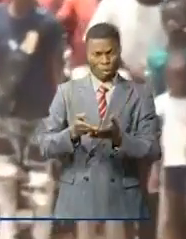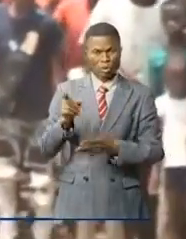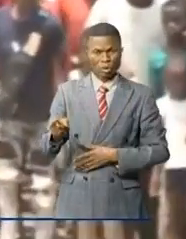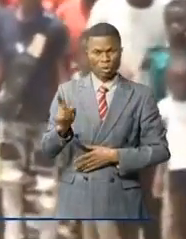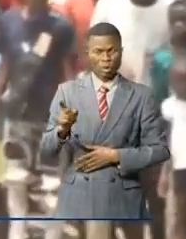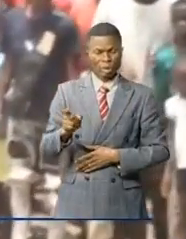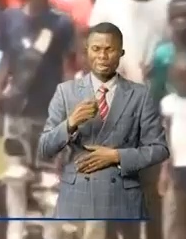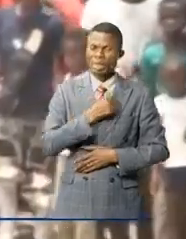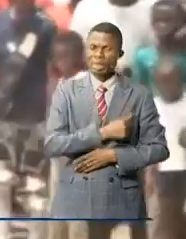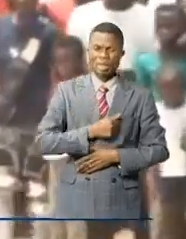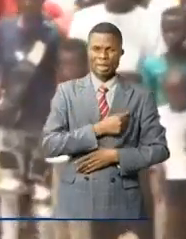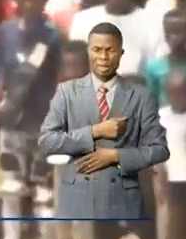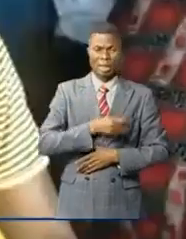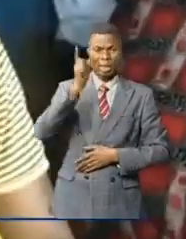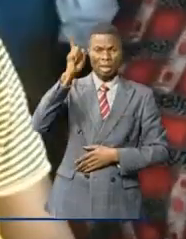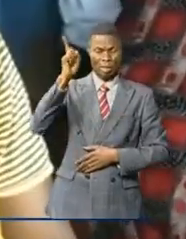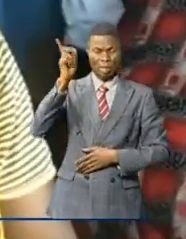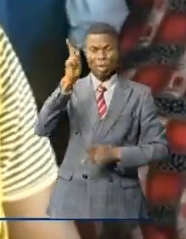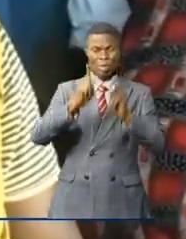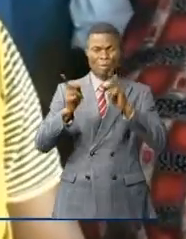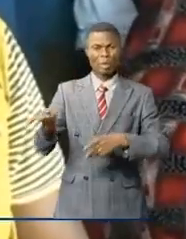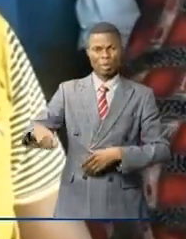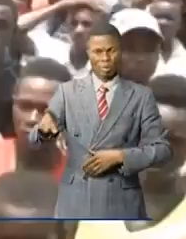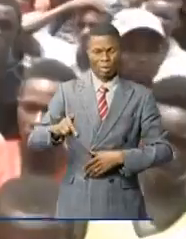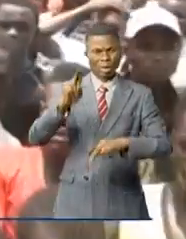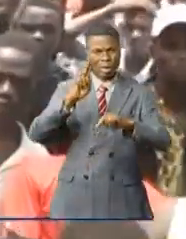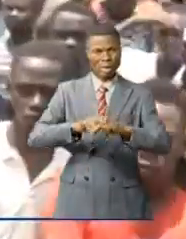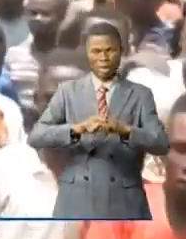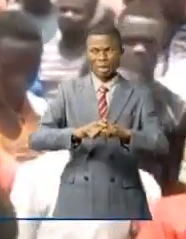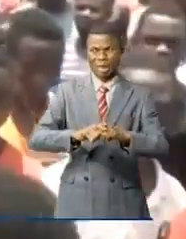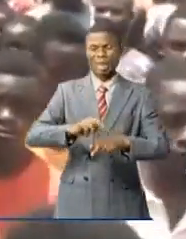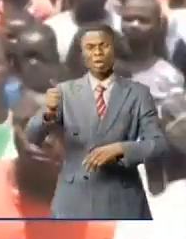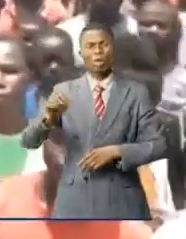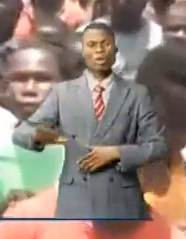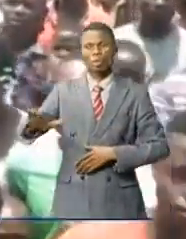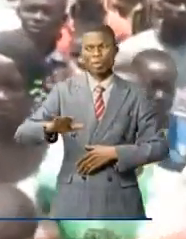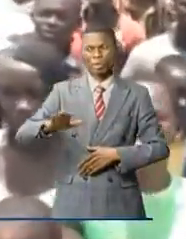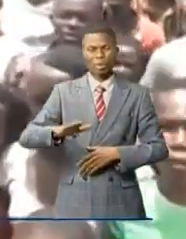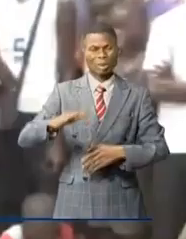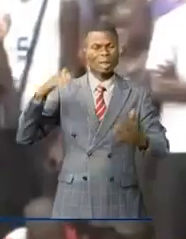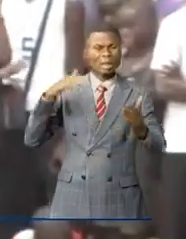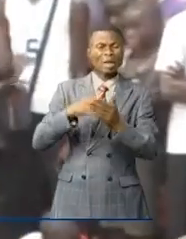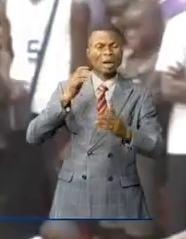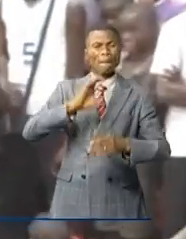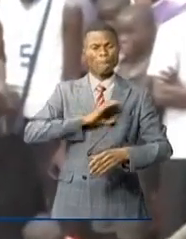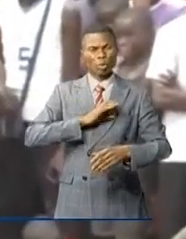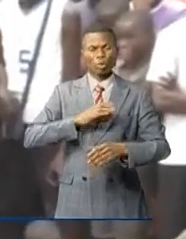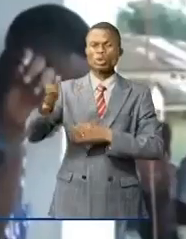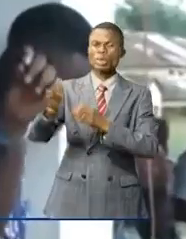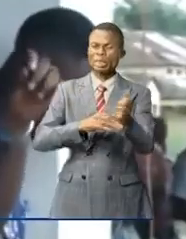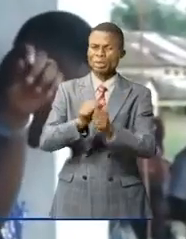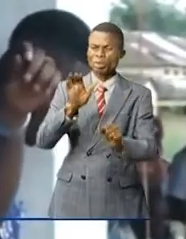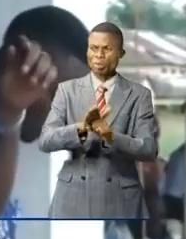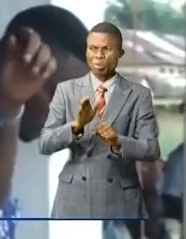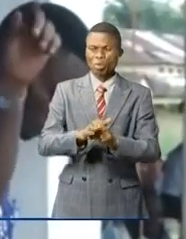regrettent. Le premier citoyen de la Mongala vivait dans une autre république. Des tracasseries policières et des éléments de force